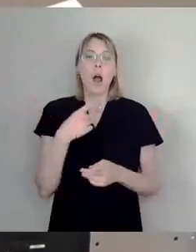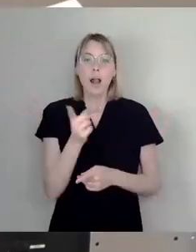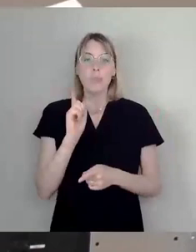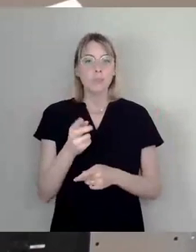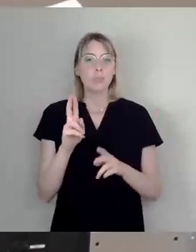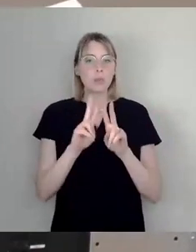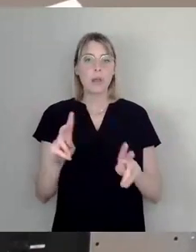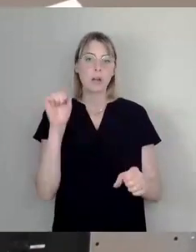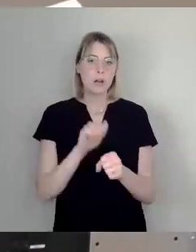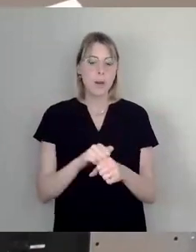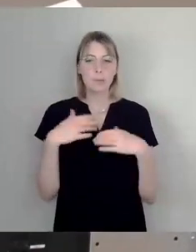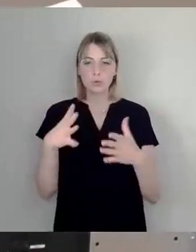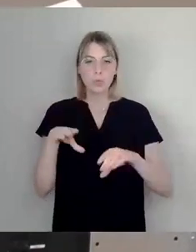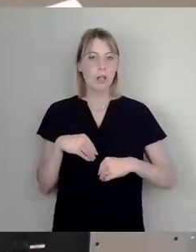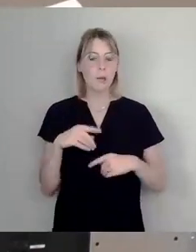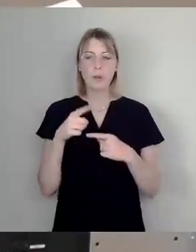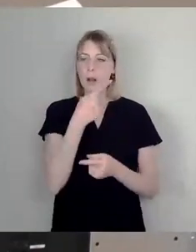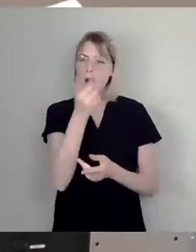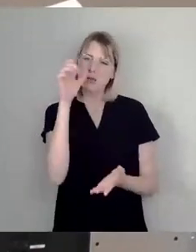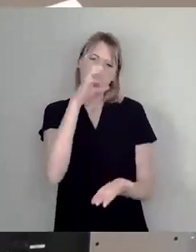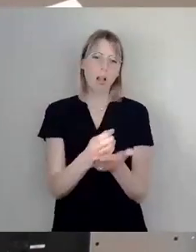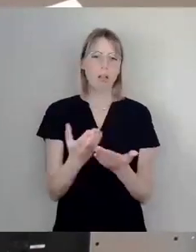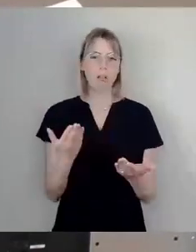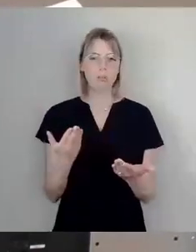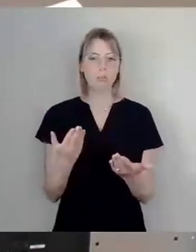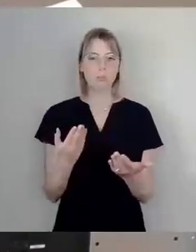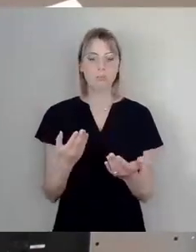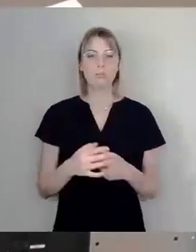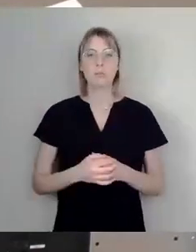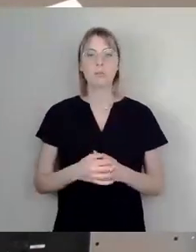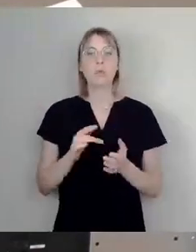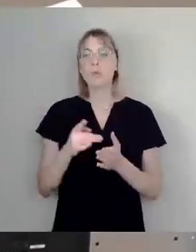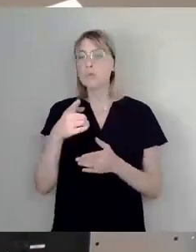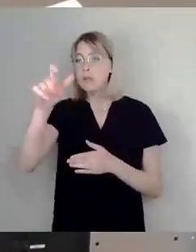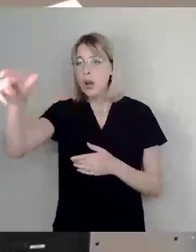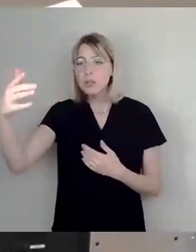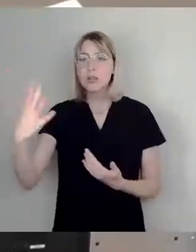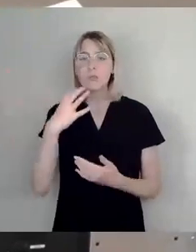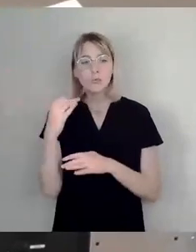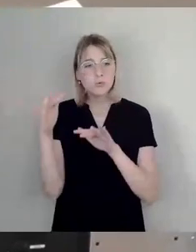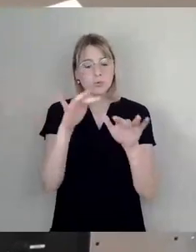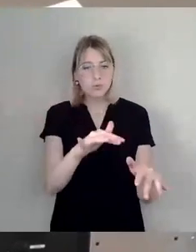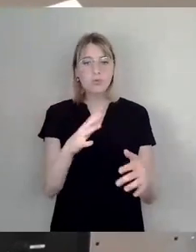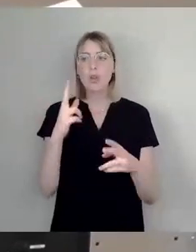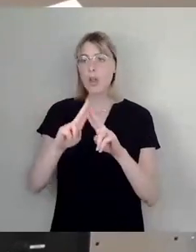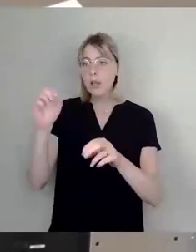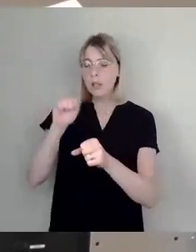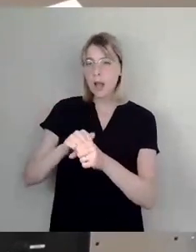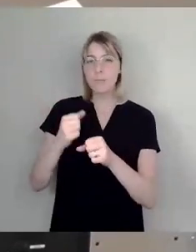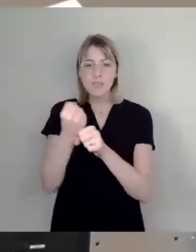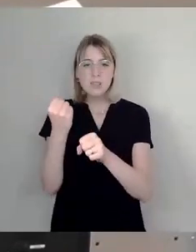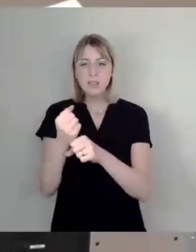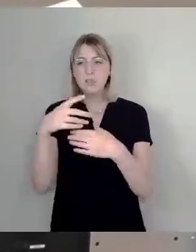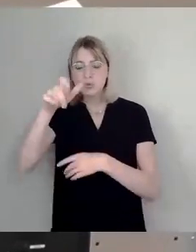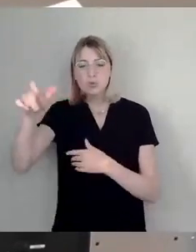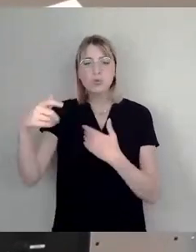dann führt das zur Frustration von denen, die dorthin wollen, von denen, die ehrenamtlich was für die Gesellschaft leisten können. Und